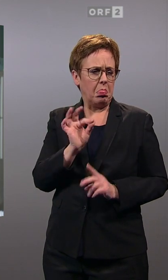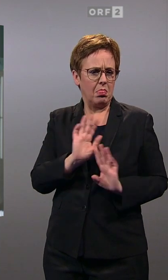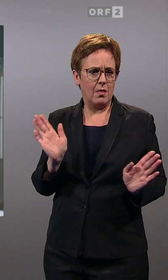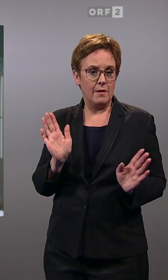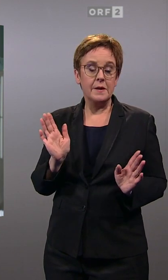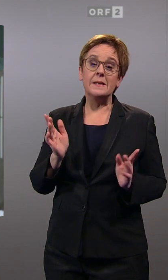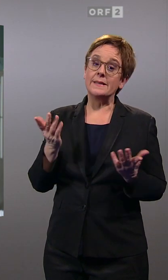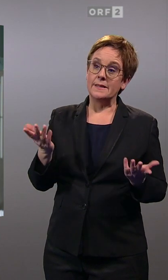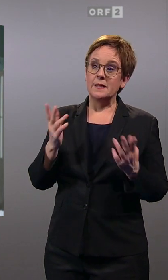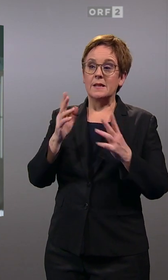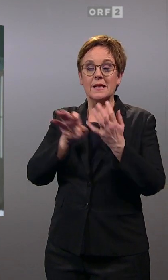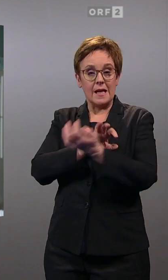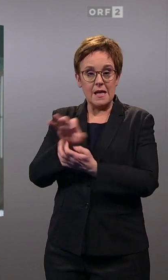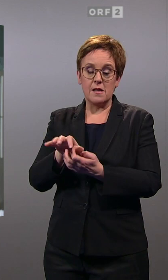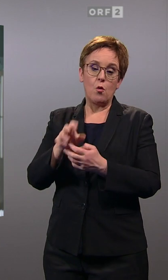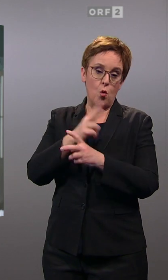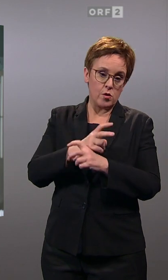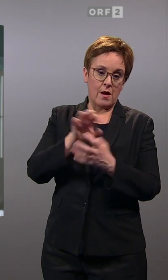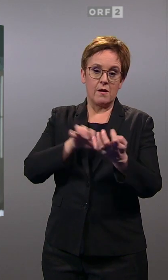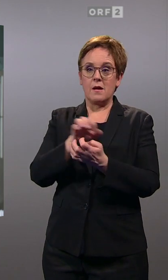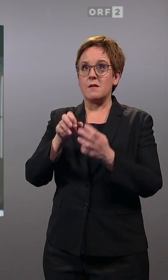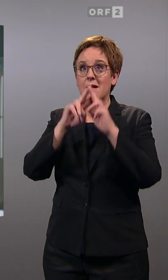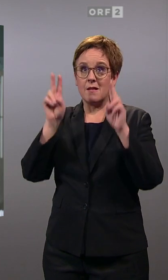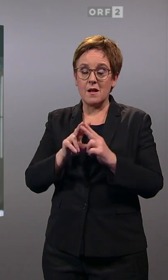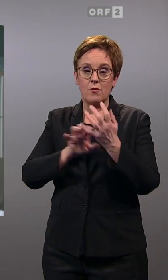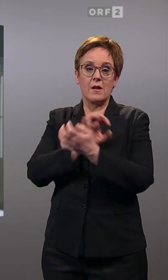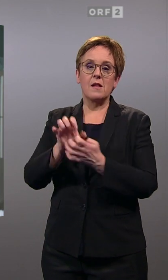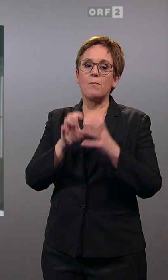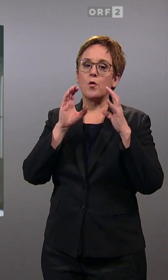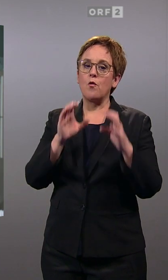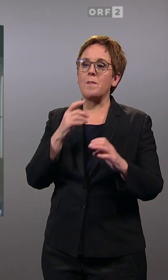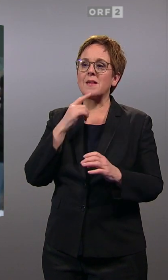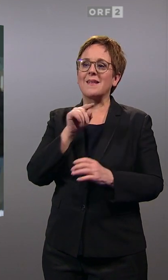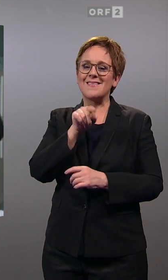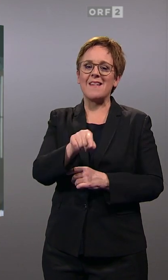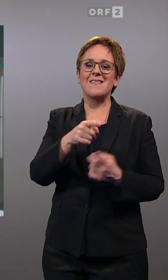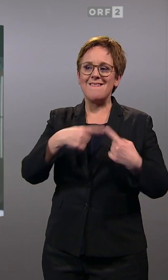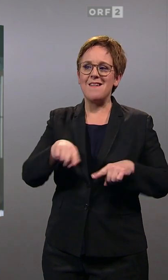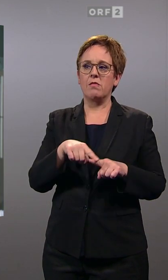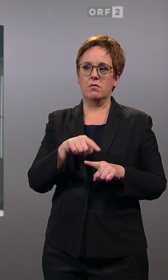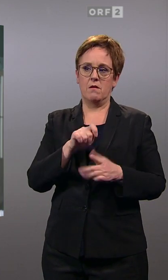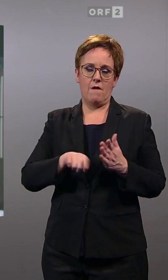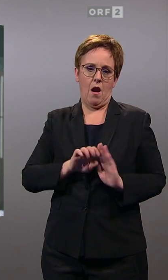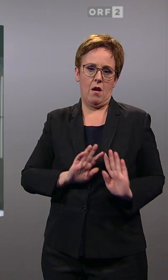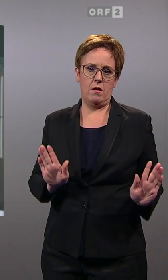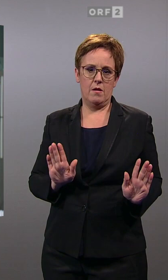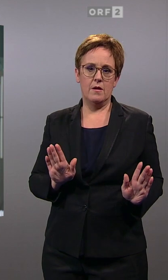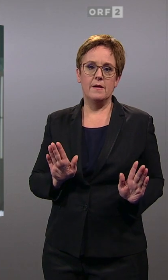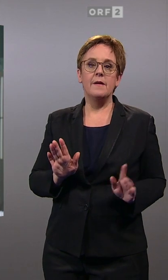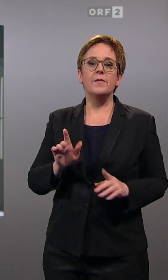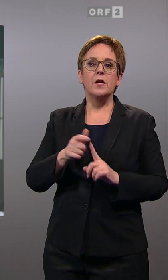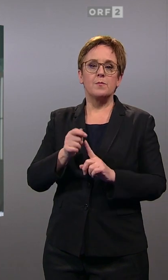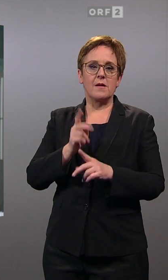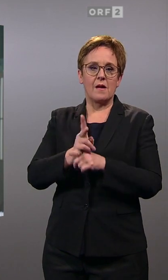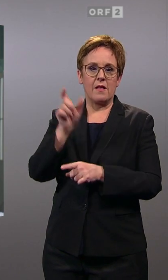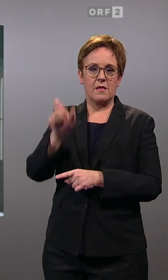von Krisen international und national gesehen, hat die ÖVP immer wieder darauf hingewiesen, dass es sich um eine Landeswahl handelt. Die Spitzenkandidatin